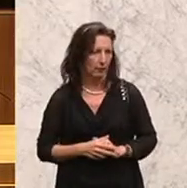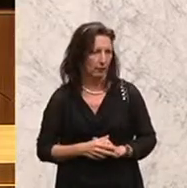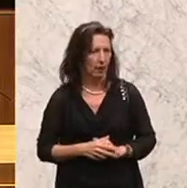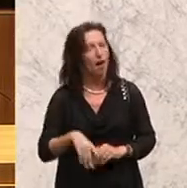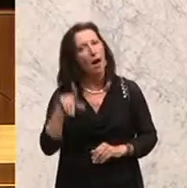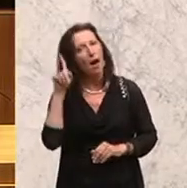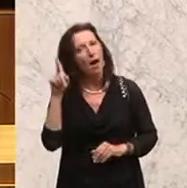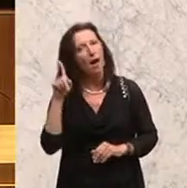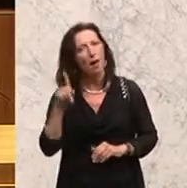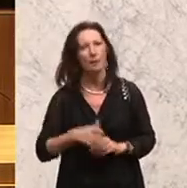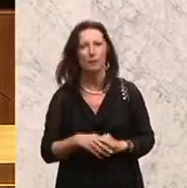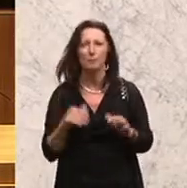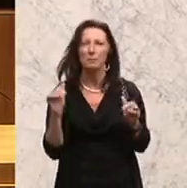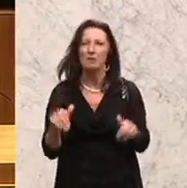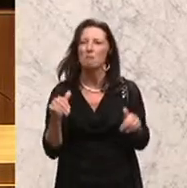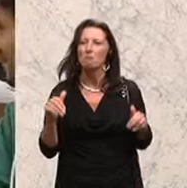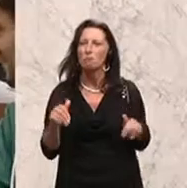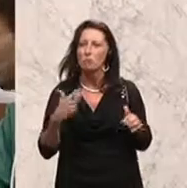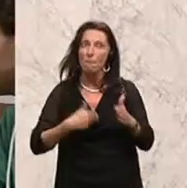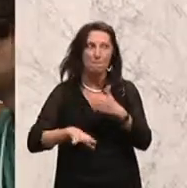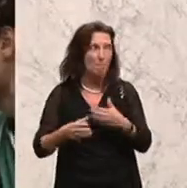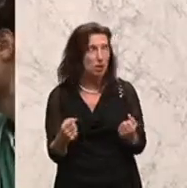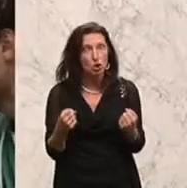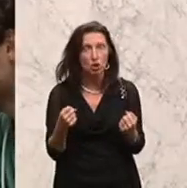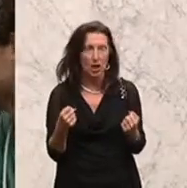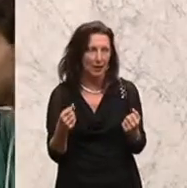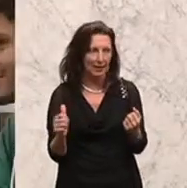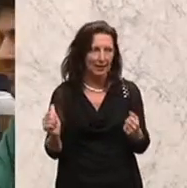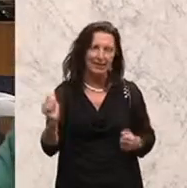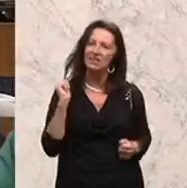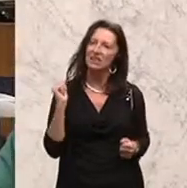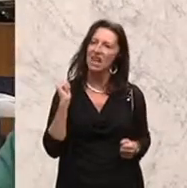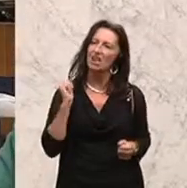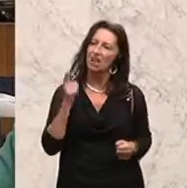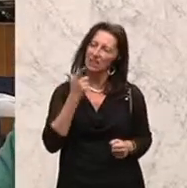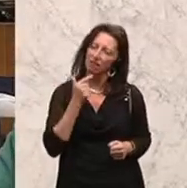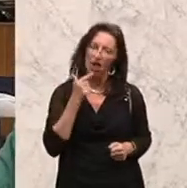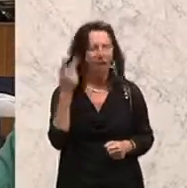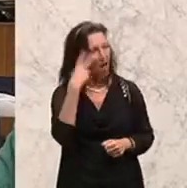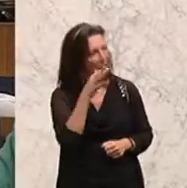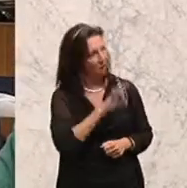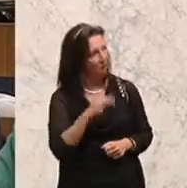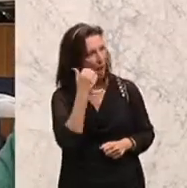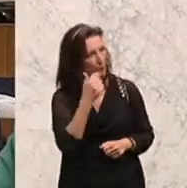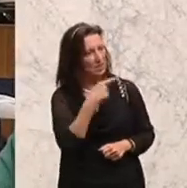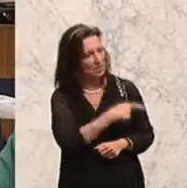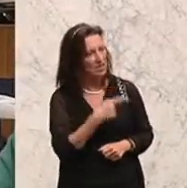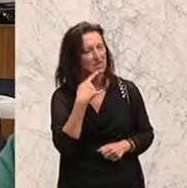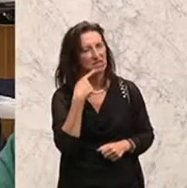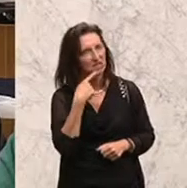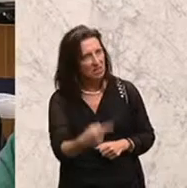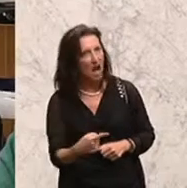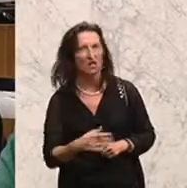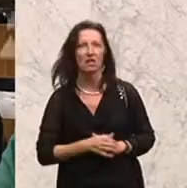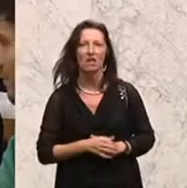Aber hier müssen wir doch mit Vehemenz, mir hat das gestern gefallen, Herr Feinmann, wie Sie das gesagt haben, unter Franken